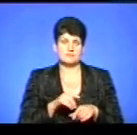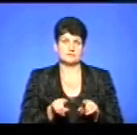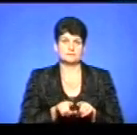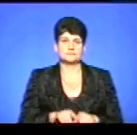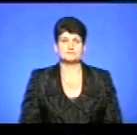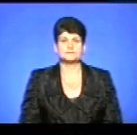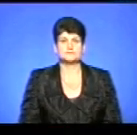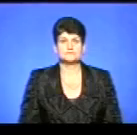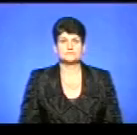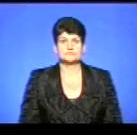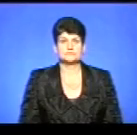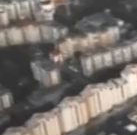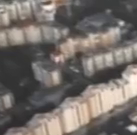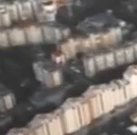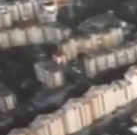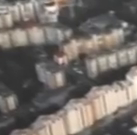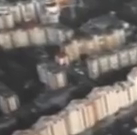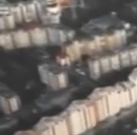зустрічі! До побачення!